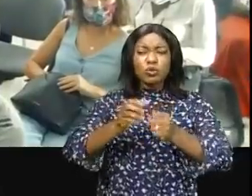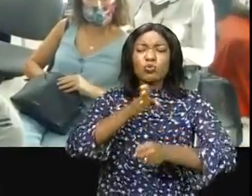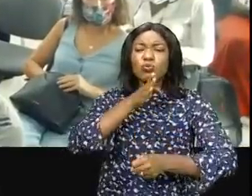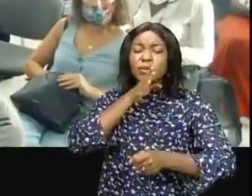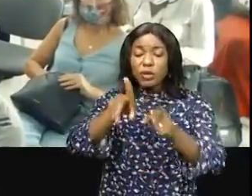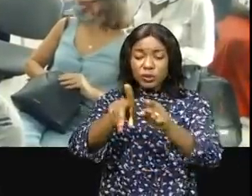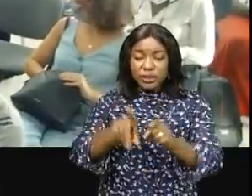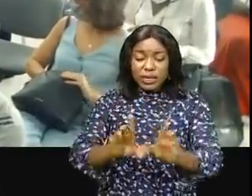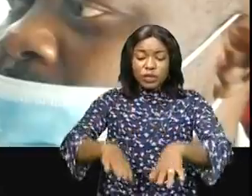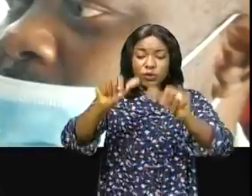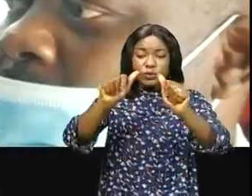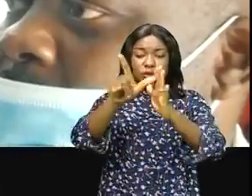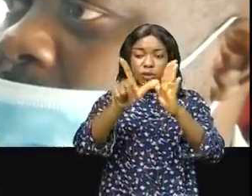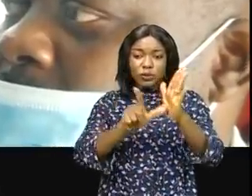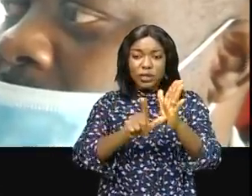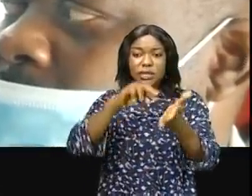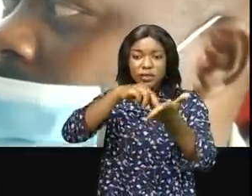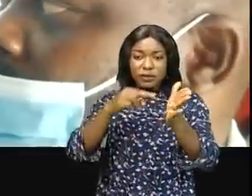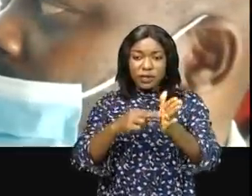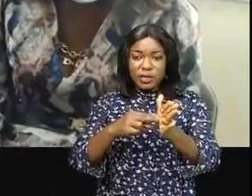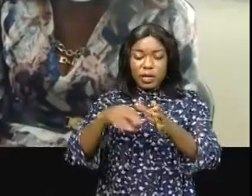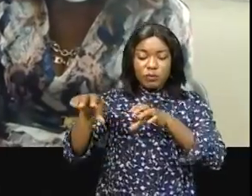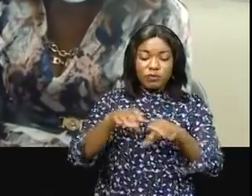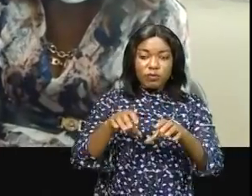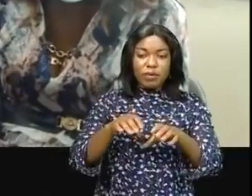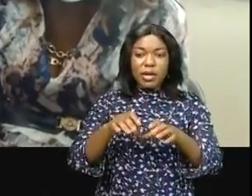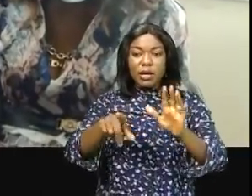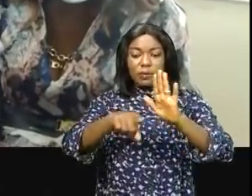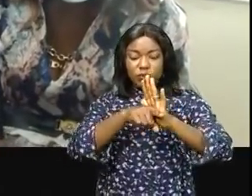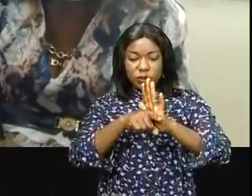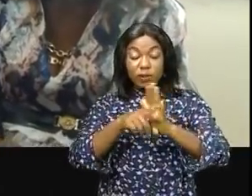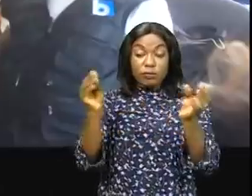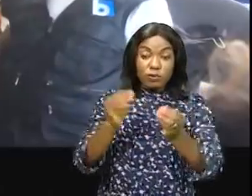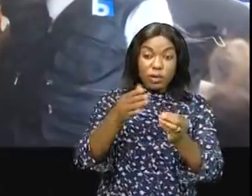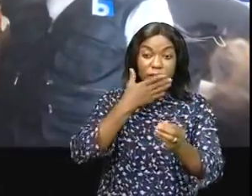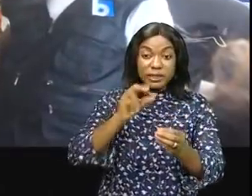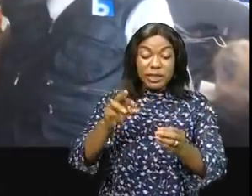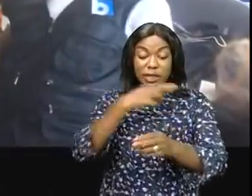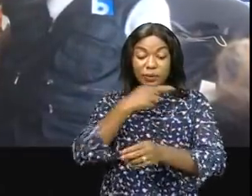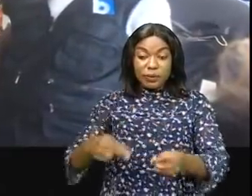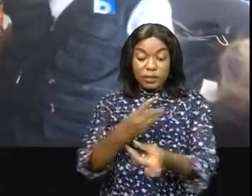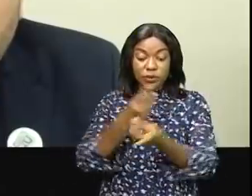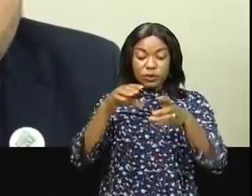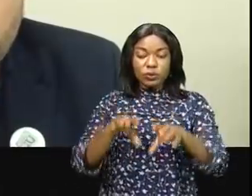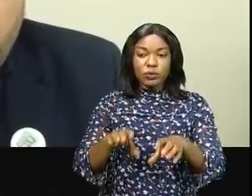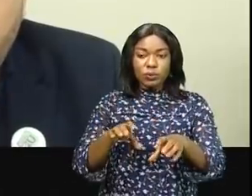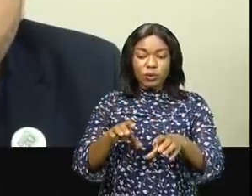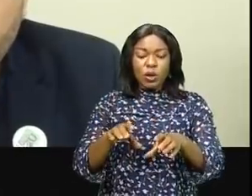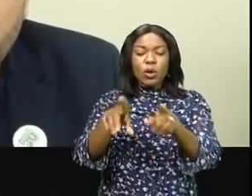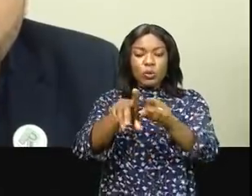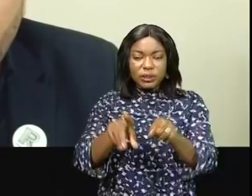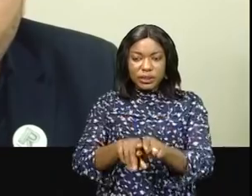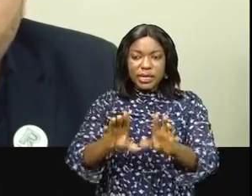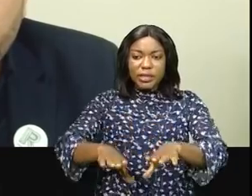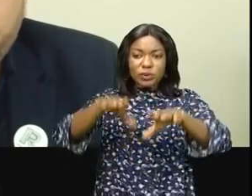elle participe à une sorte de mouvement positif qu'on observe ces derniers temps par la République démocratique du Congo qui semble en tout cas